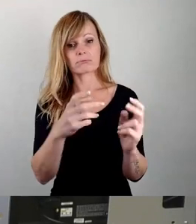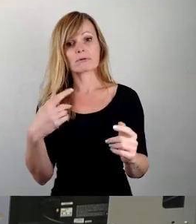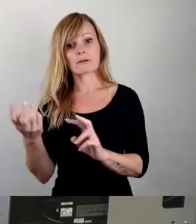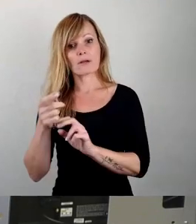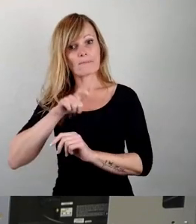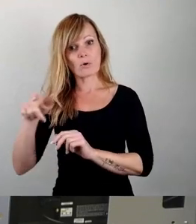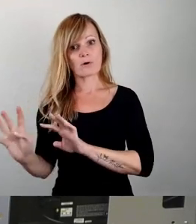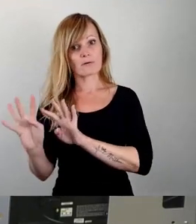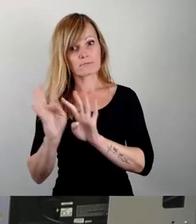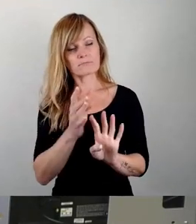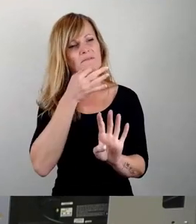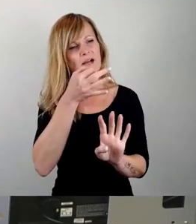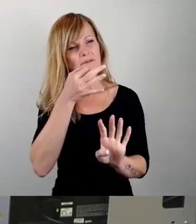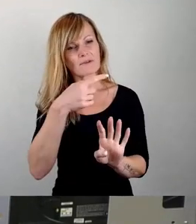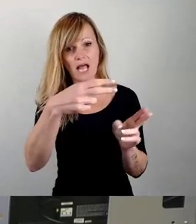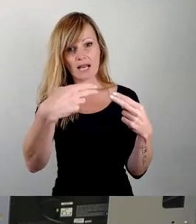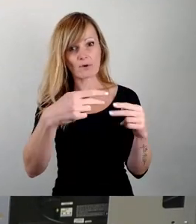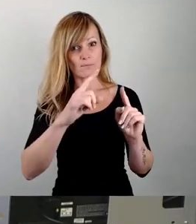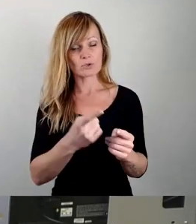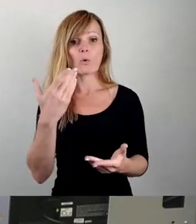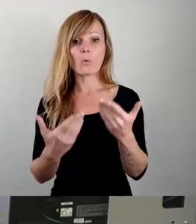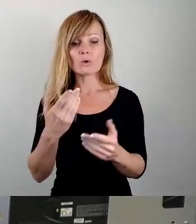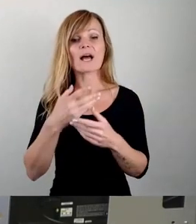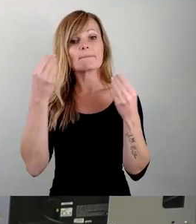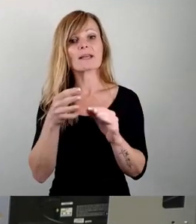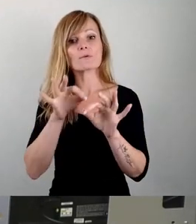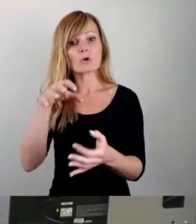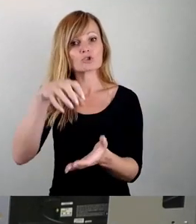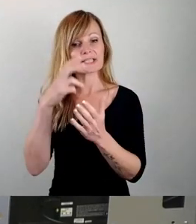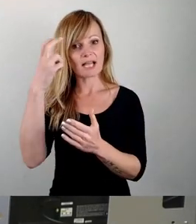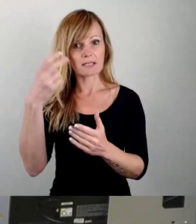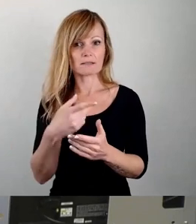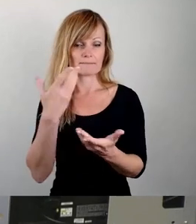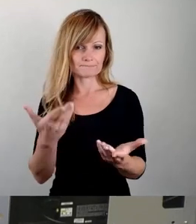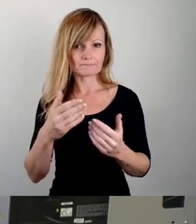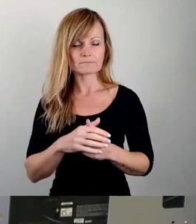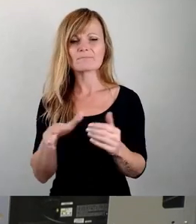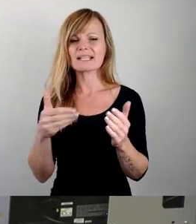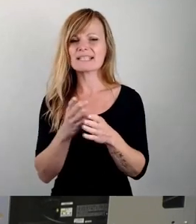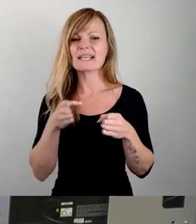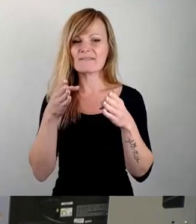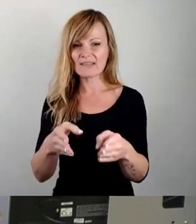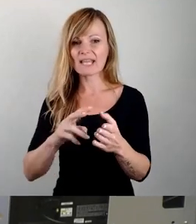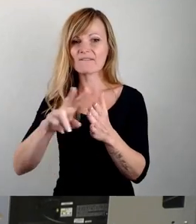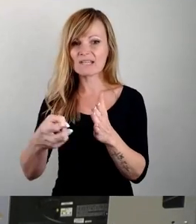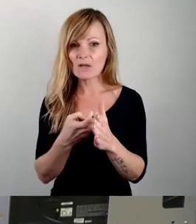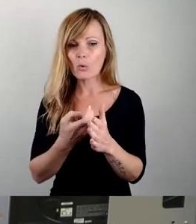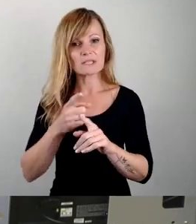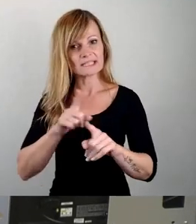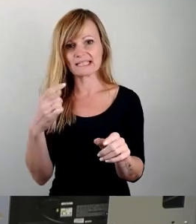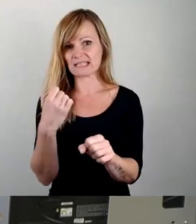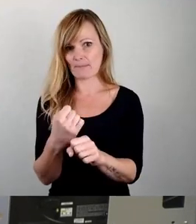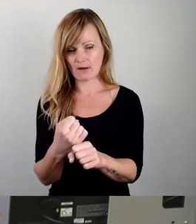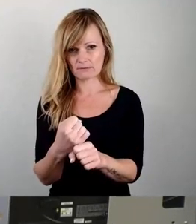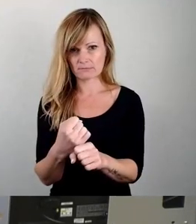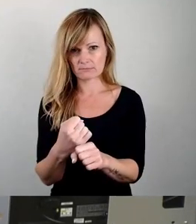Wege eines Bürgerforums eine Empfehlung für den Stadtrat abzugeben. Diesen Weg haben sie zum wiederholten Male nicht eingeschlagen, sondern sie